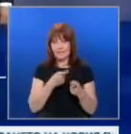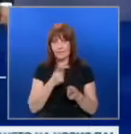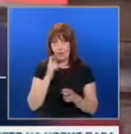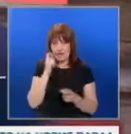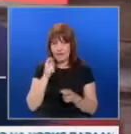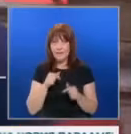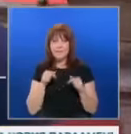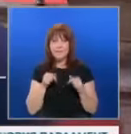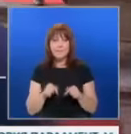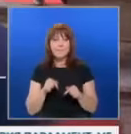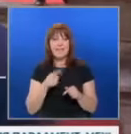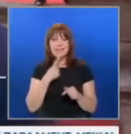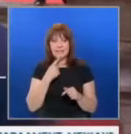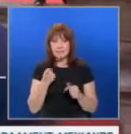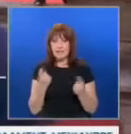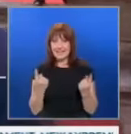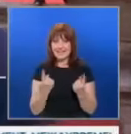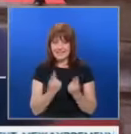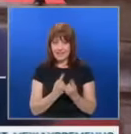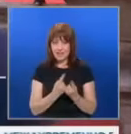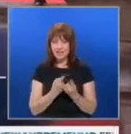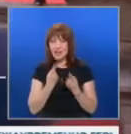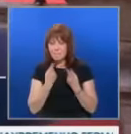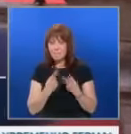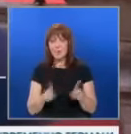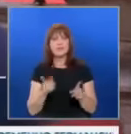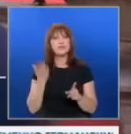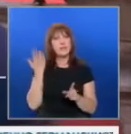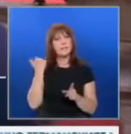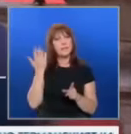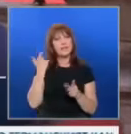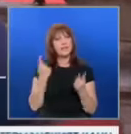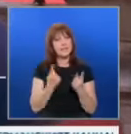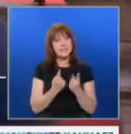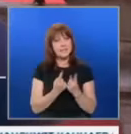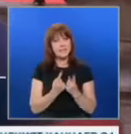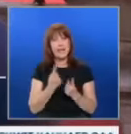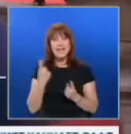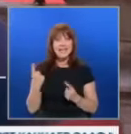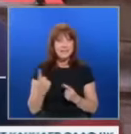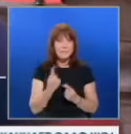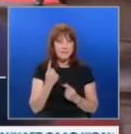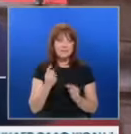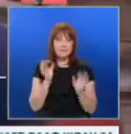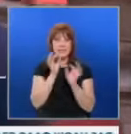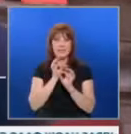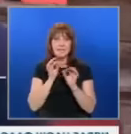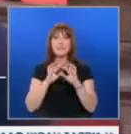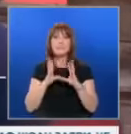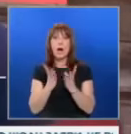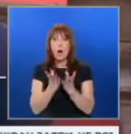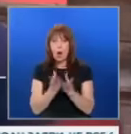тази среща на върха е по-различно от всички предишни. За първи път няма да има обща